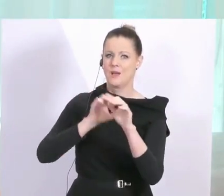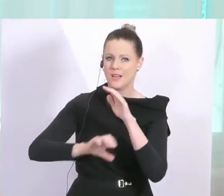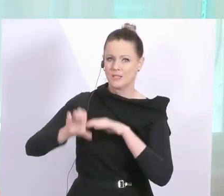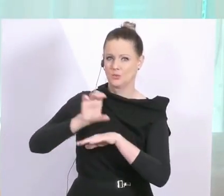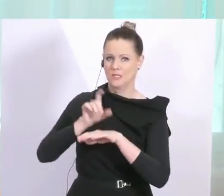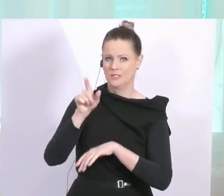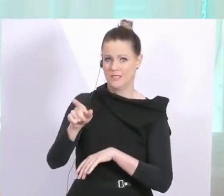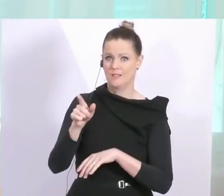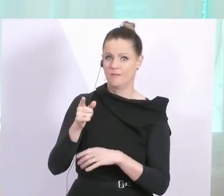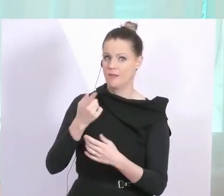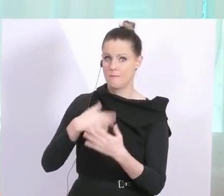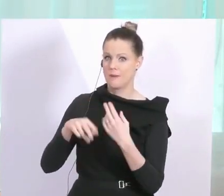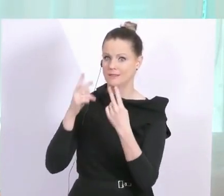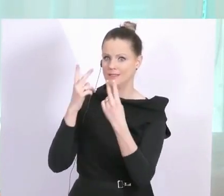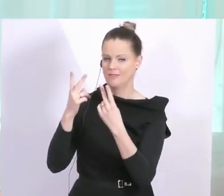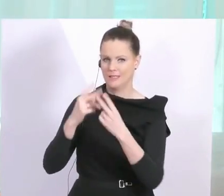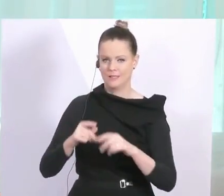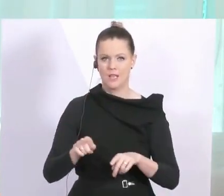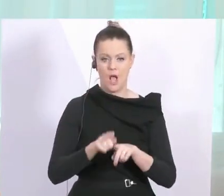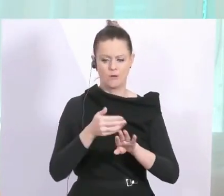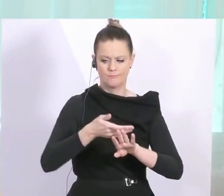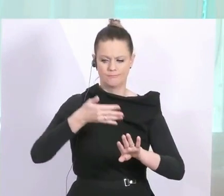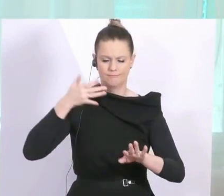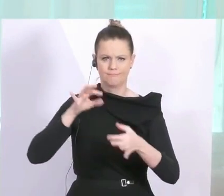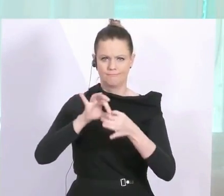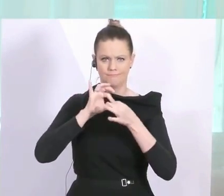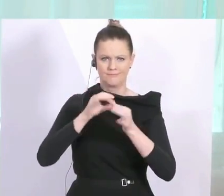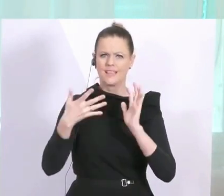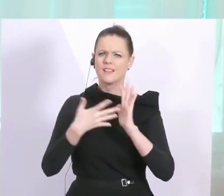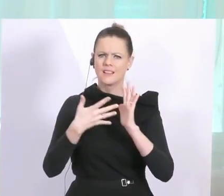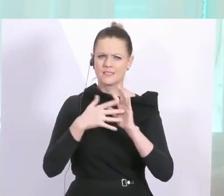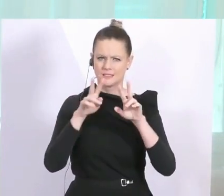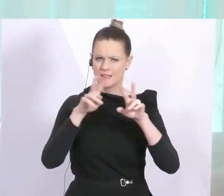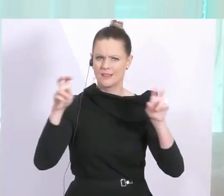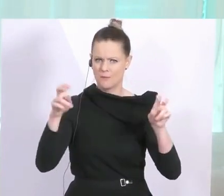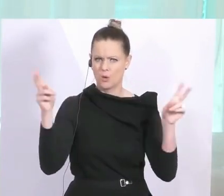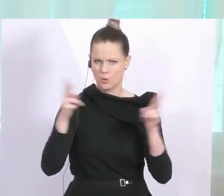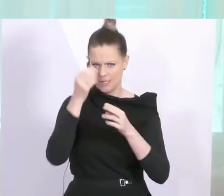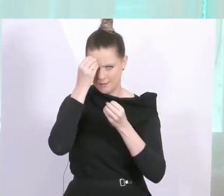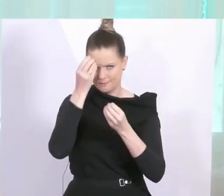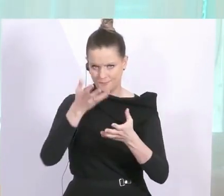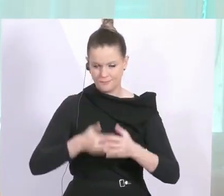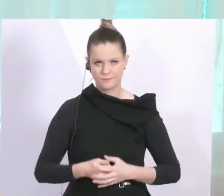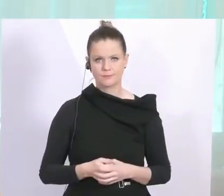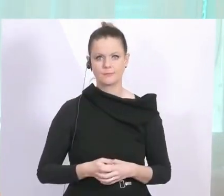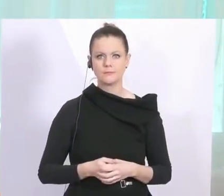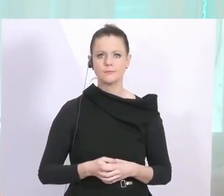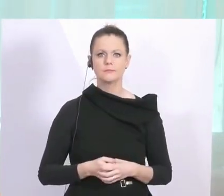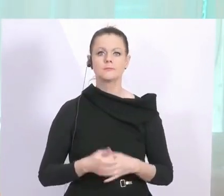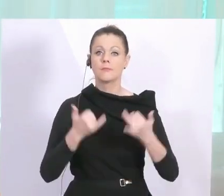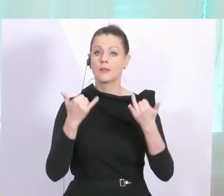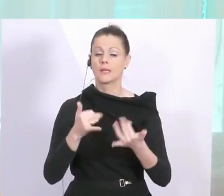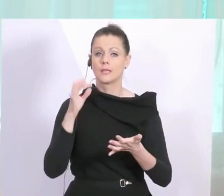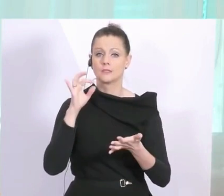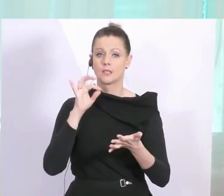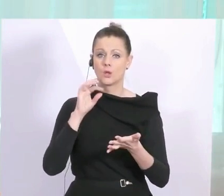einen Satz noch zu den Tests, weil das auch in den letzten Tagen zunehmend ein Thema wurde und ist. Wir arbeiten nach wie